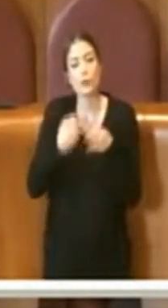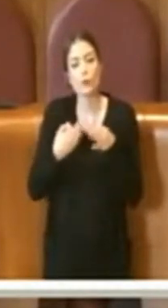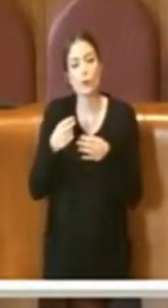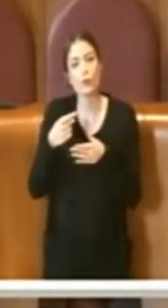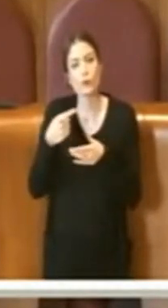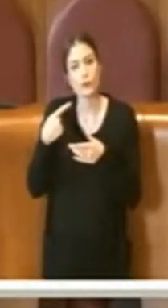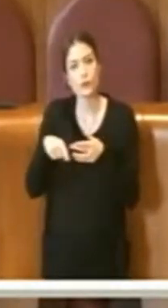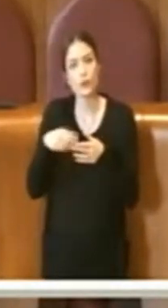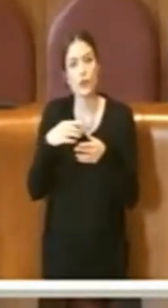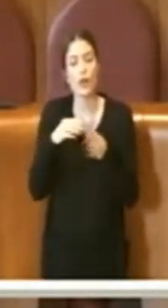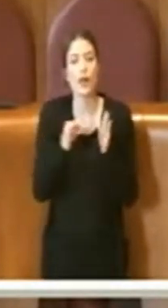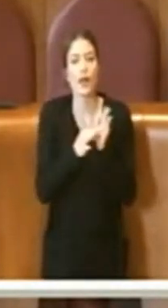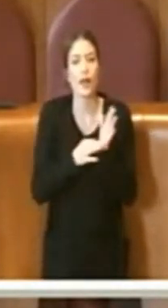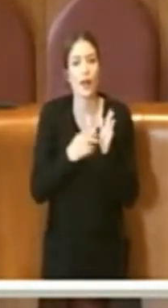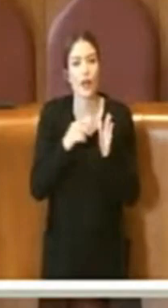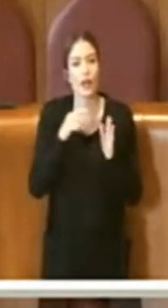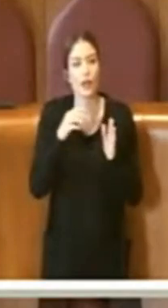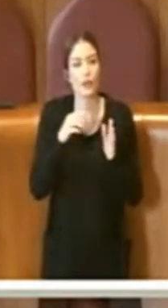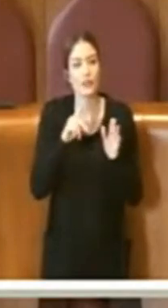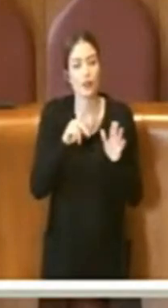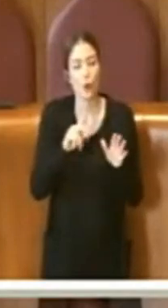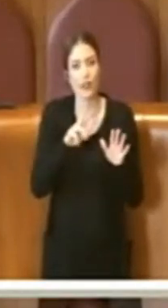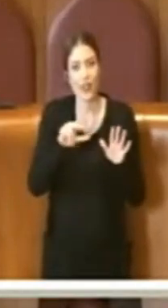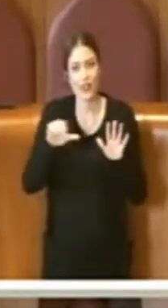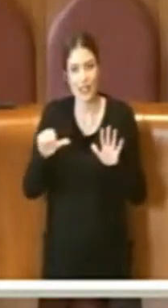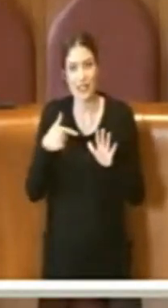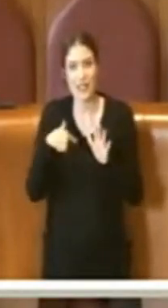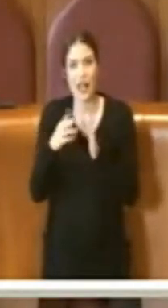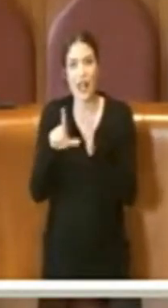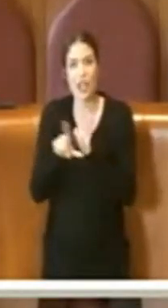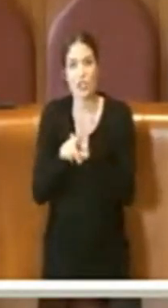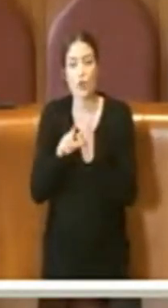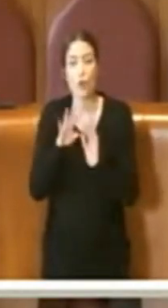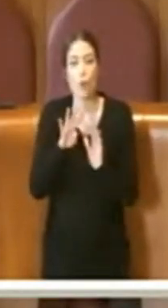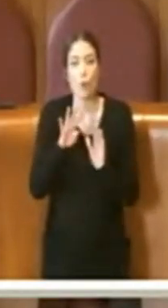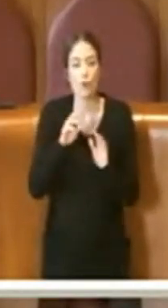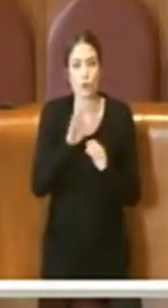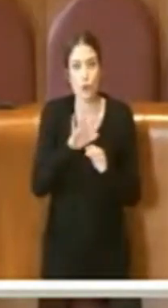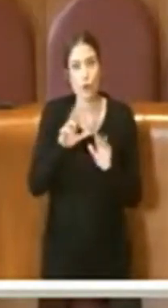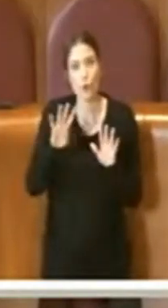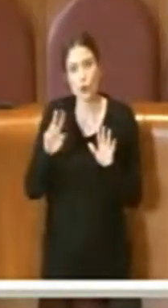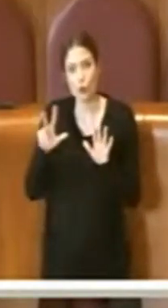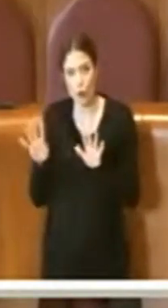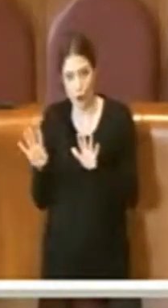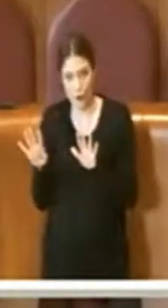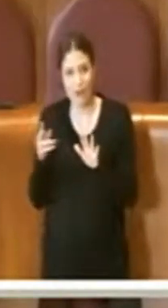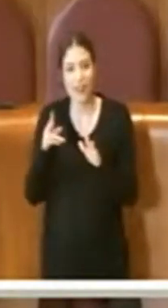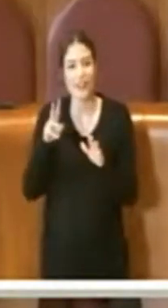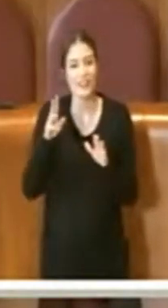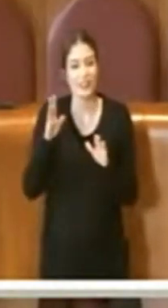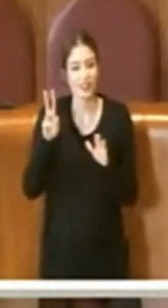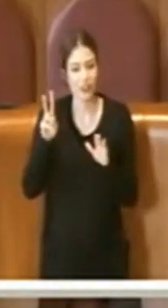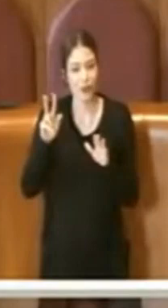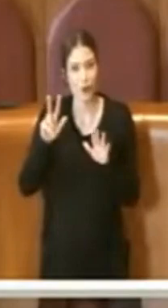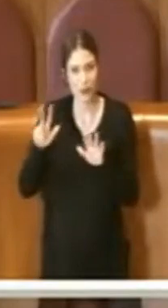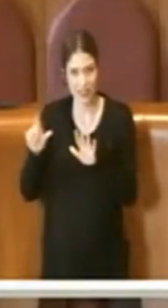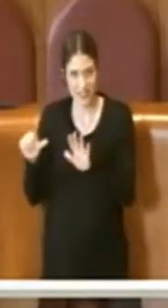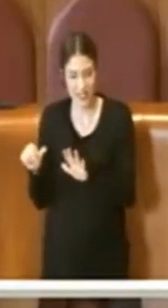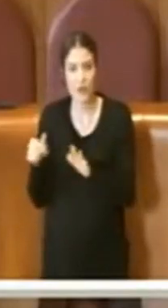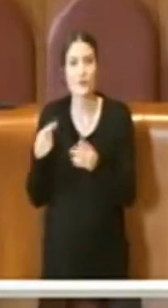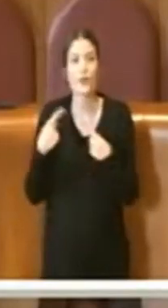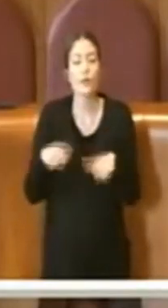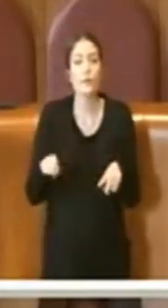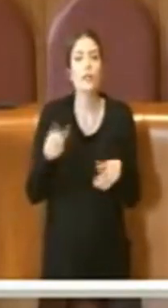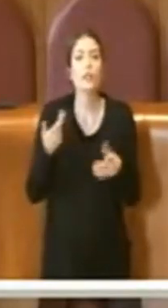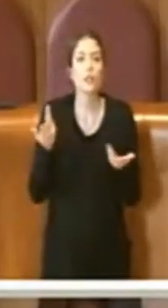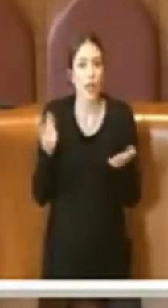1,86 della legge 549-96. Ebbene, questo comma di questa